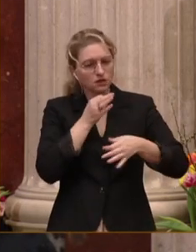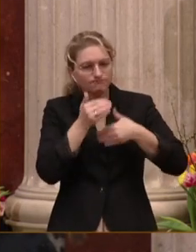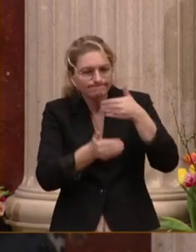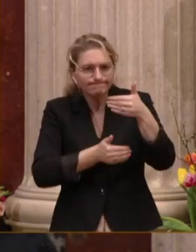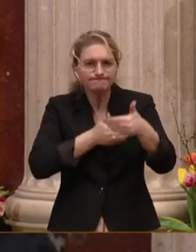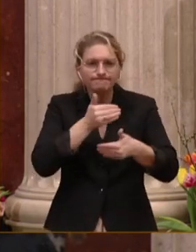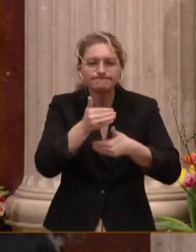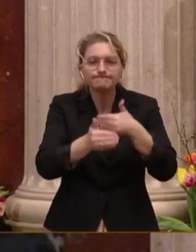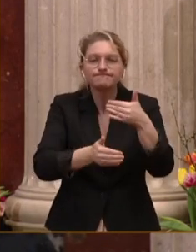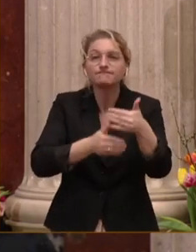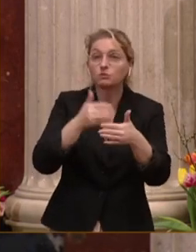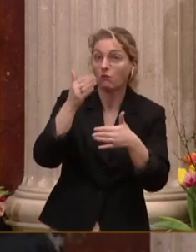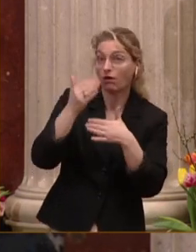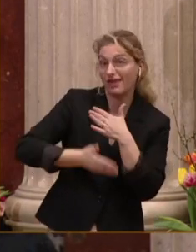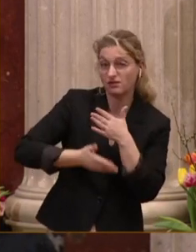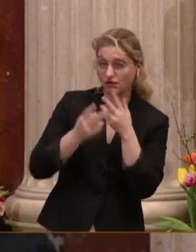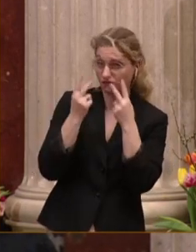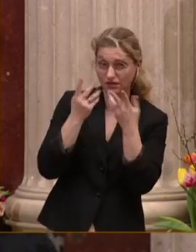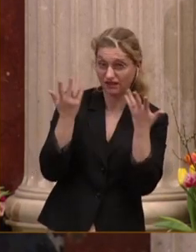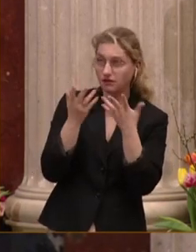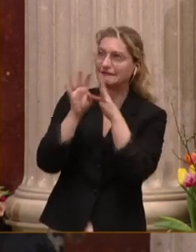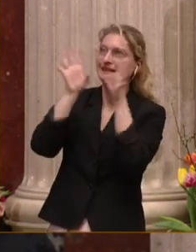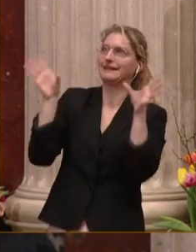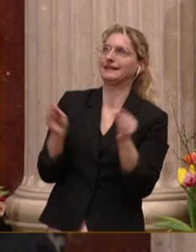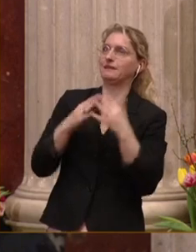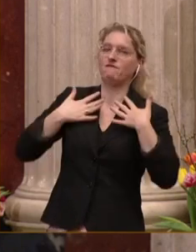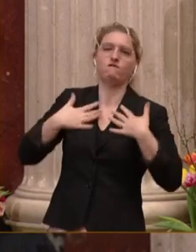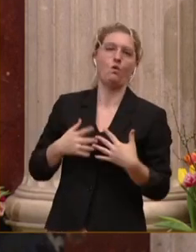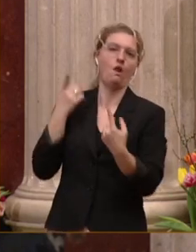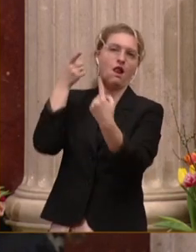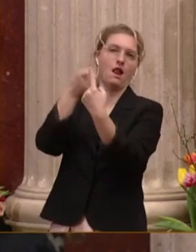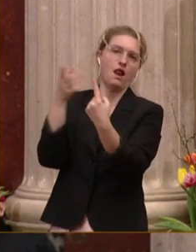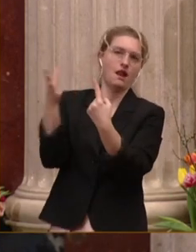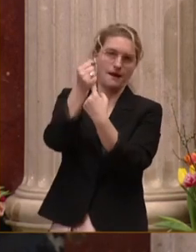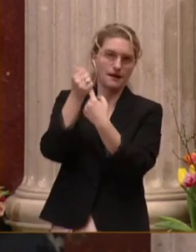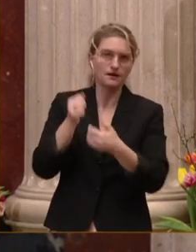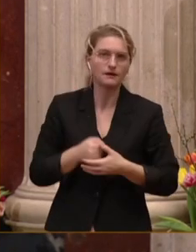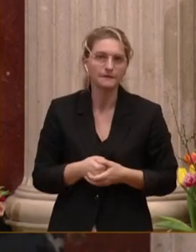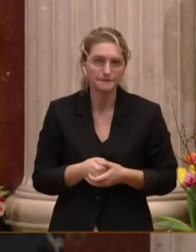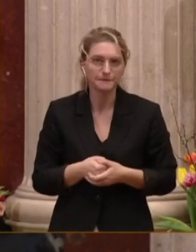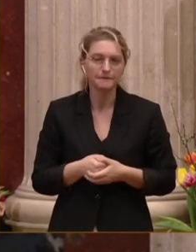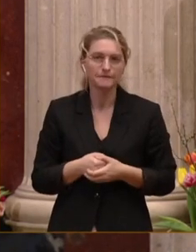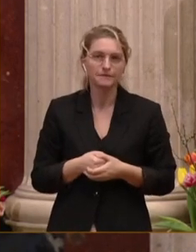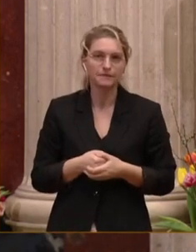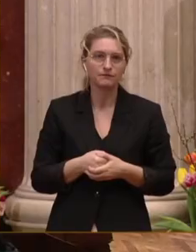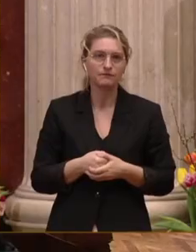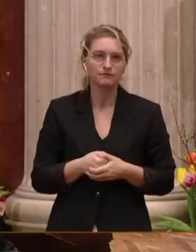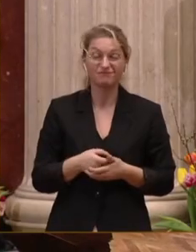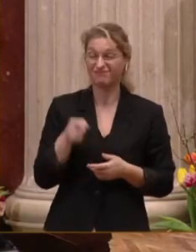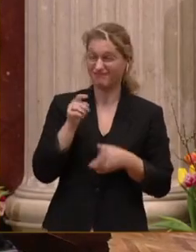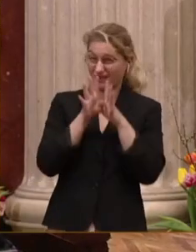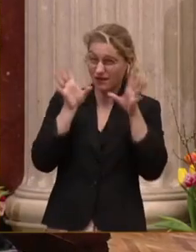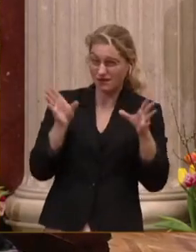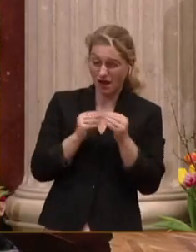Gesamtwohl im Vordergrund zu stehen hat. Und das Gesamtwohl, meine Damen und Herren, das ist nicht